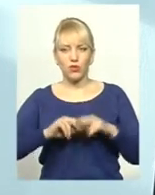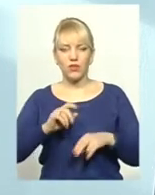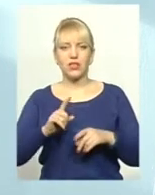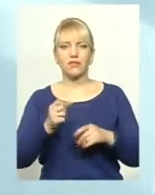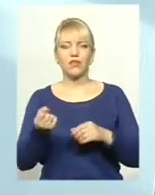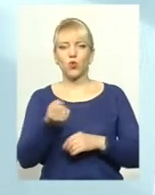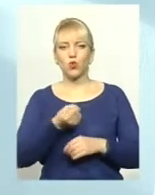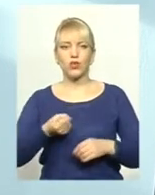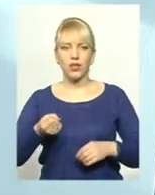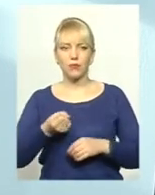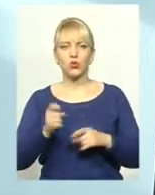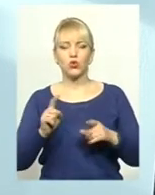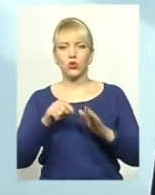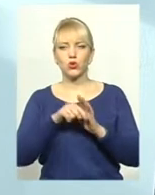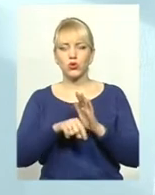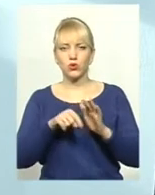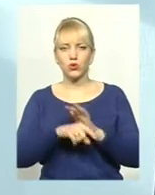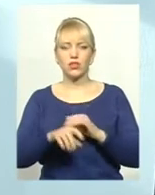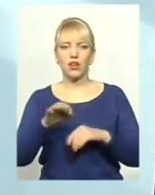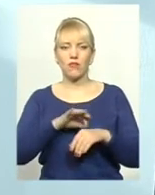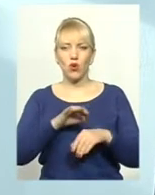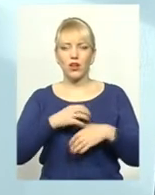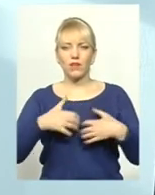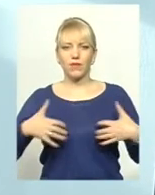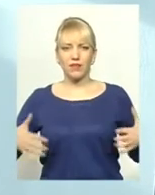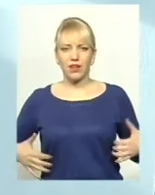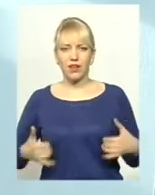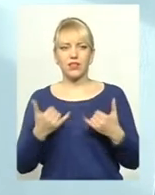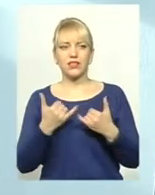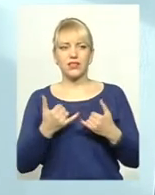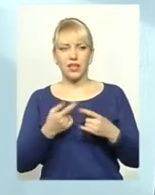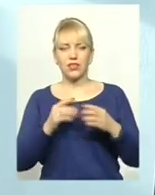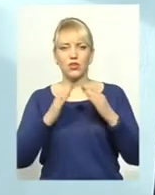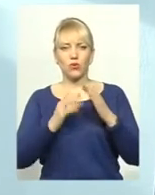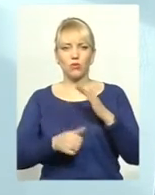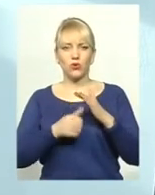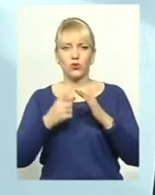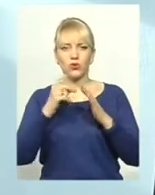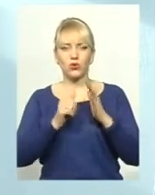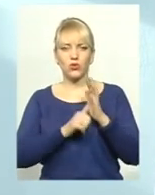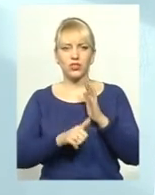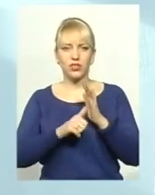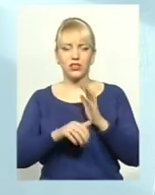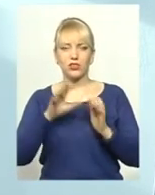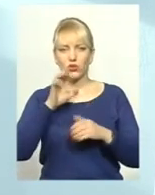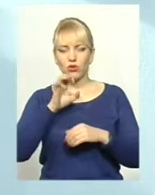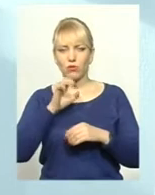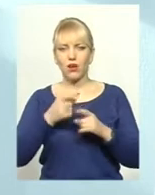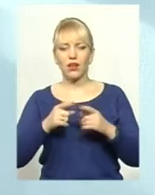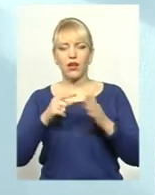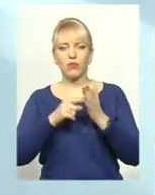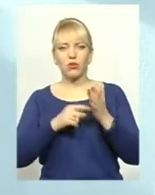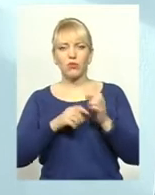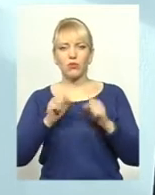отриманні, що особливо стосується хворих тварин. На даний момент ситуація така, у притулку 160 собак. Притулок можна поділити на дві